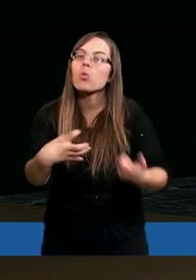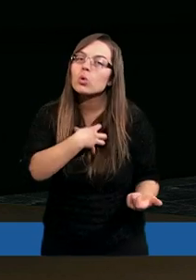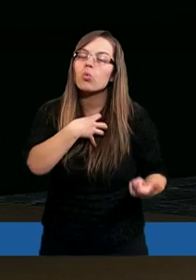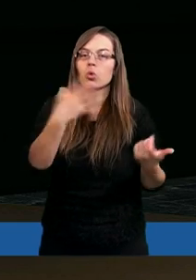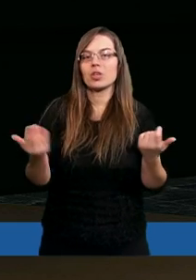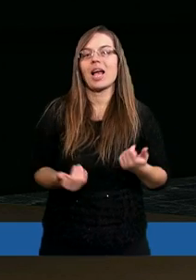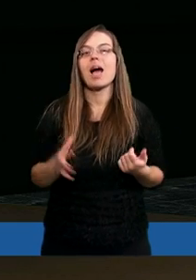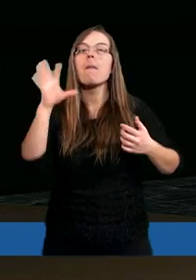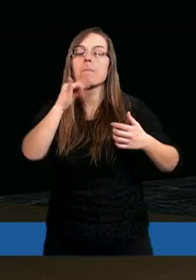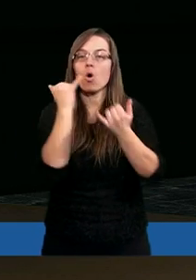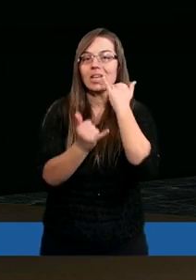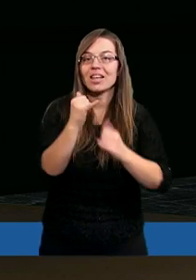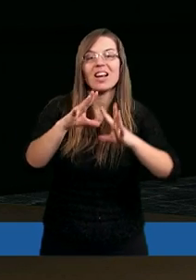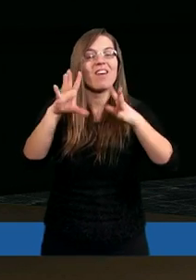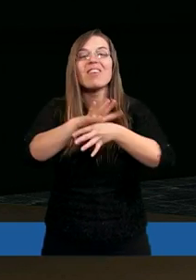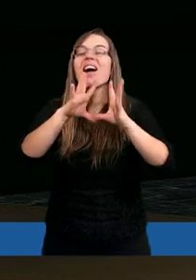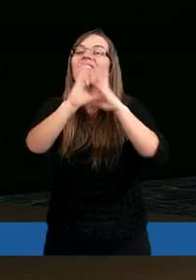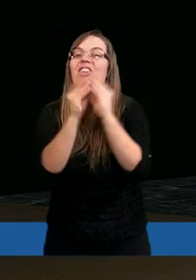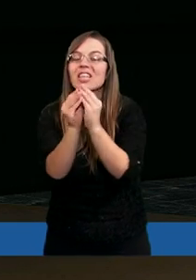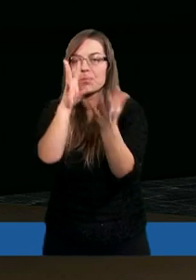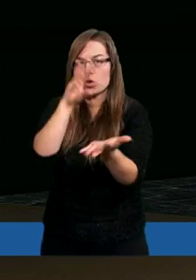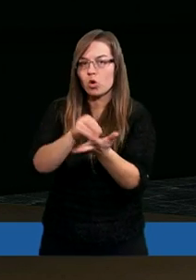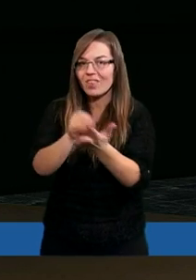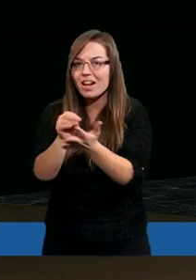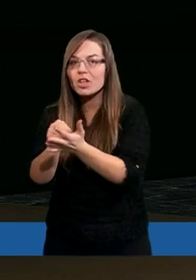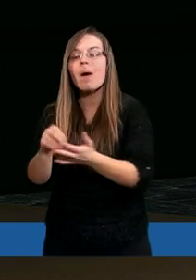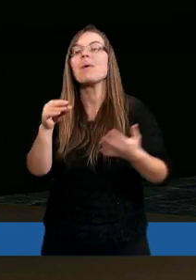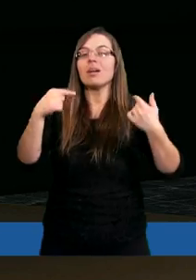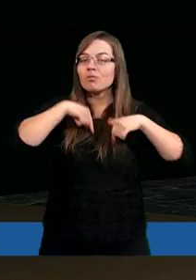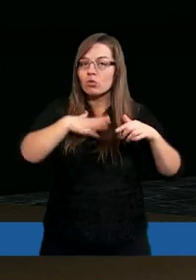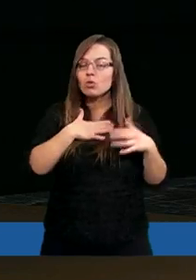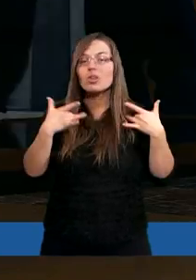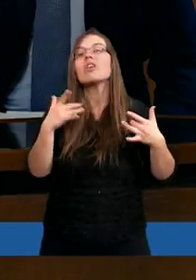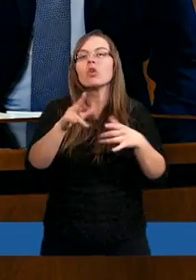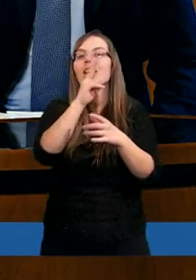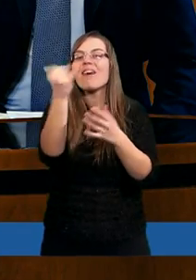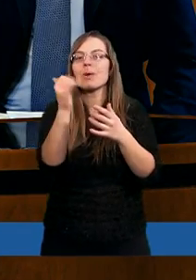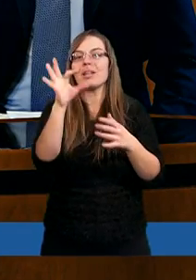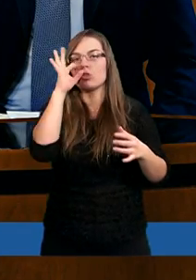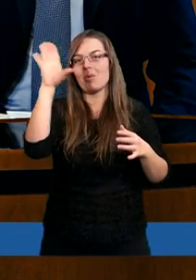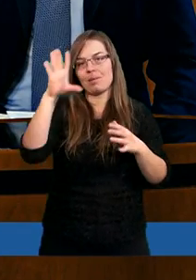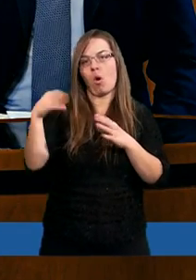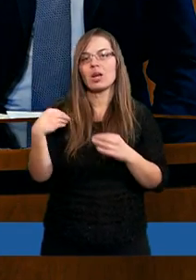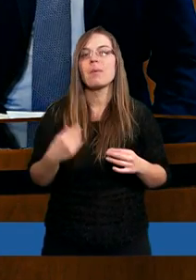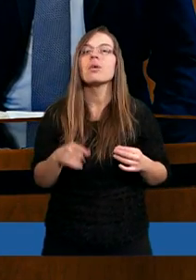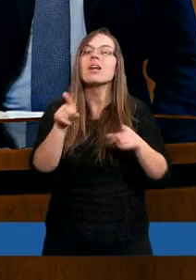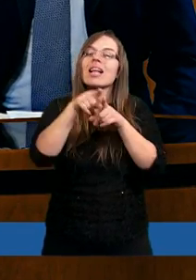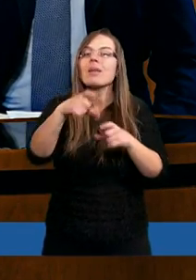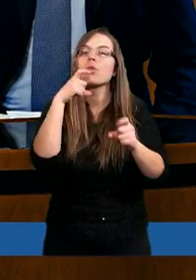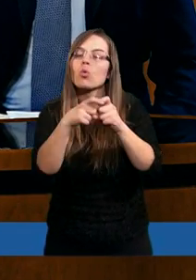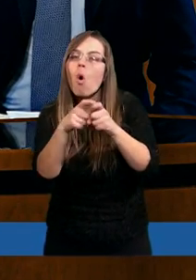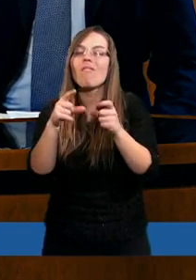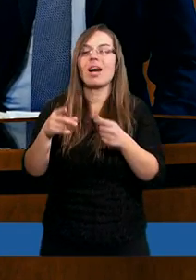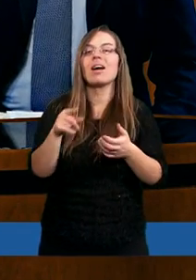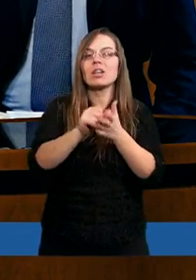współczucia, bo jeżeli we wszystkim był doświadczony, to zrozumie każdego człowiek. I tutaj można też przytoczyć